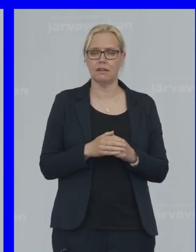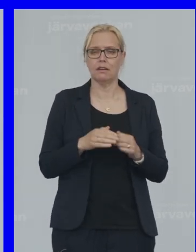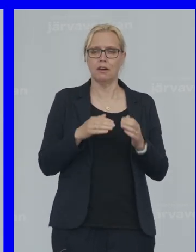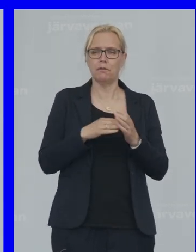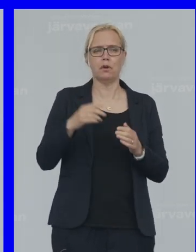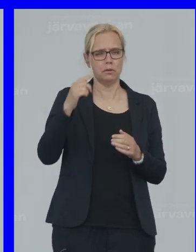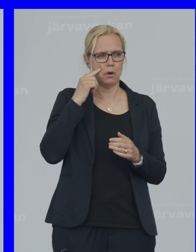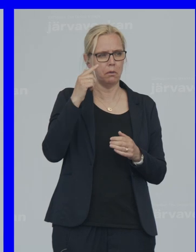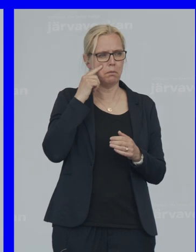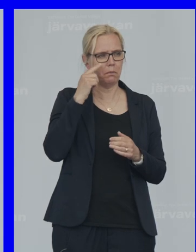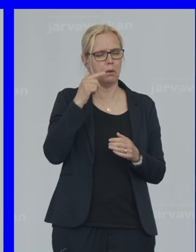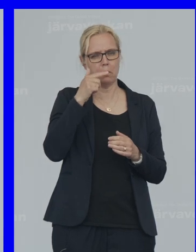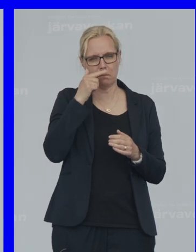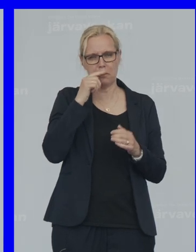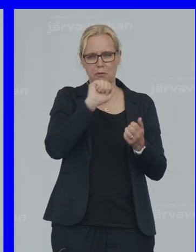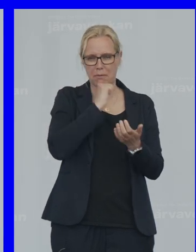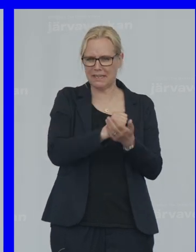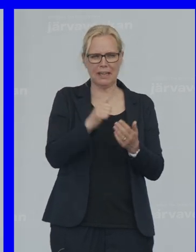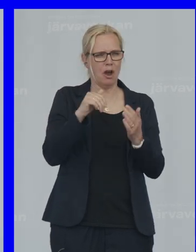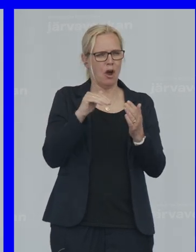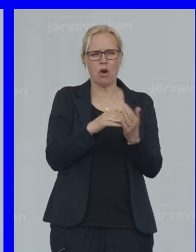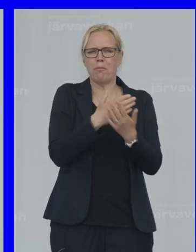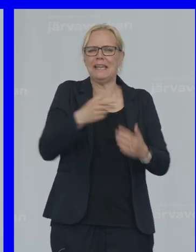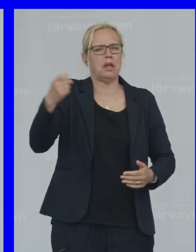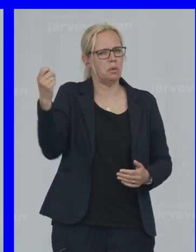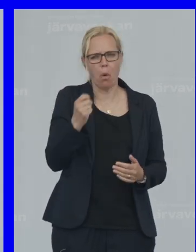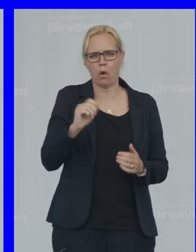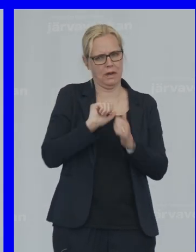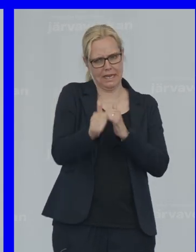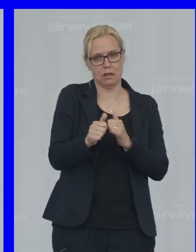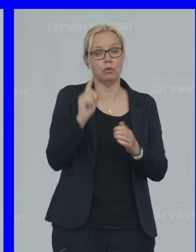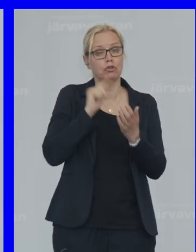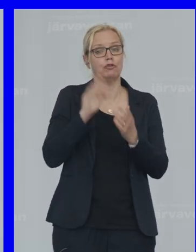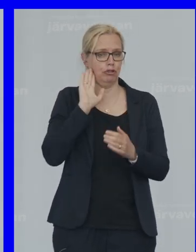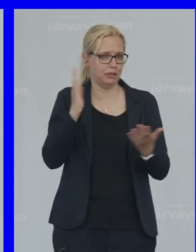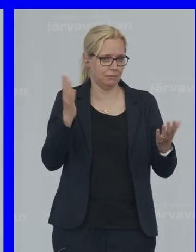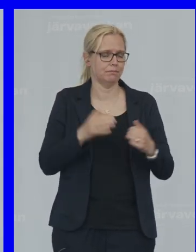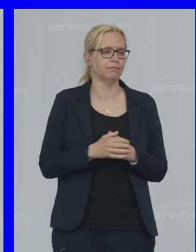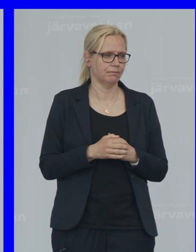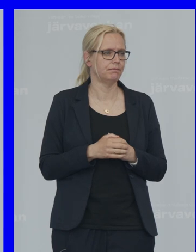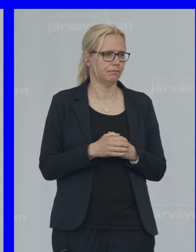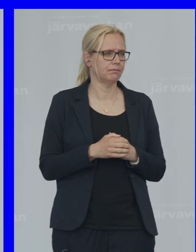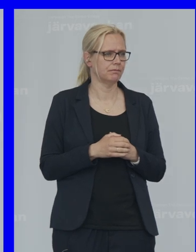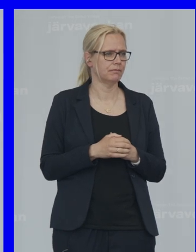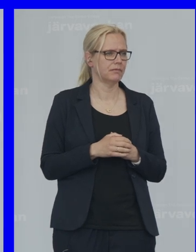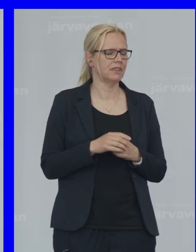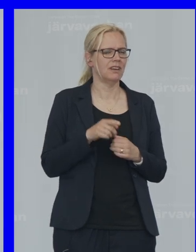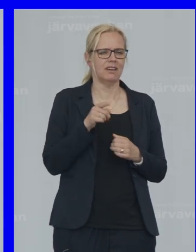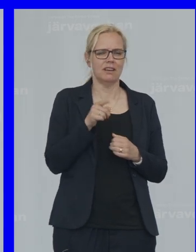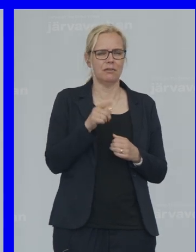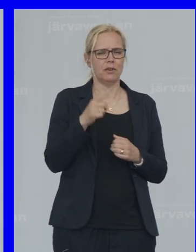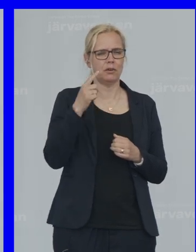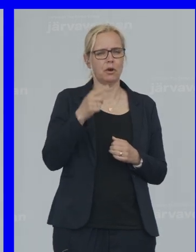blåbruna partierna Så kom inte en Enda ledamot För att lyssna För det passar De